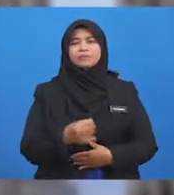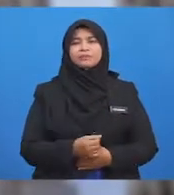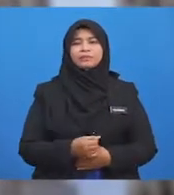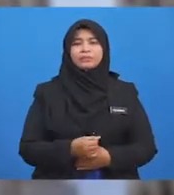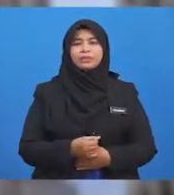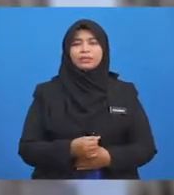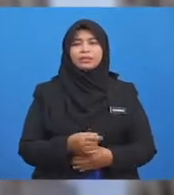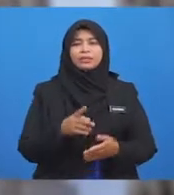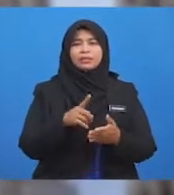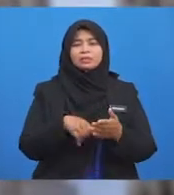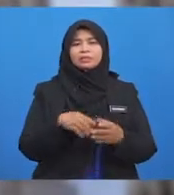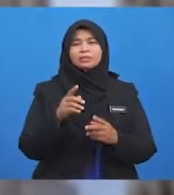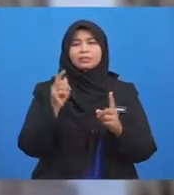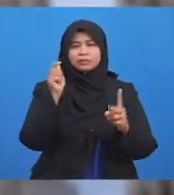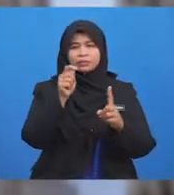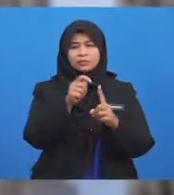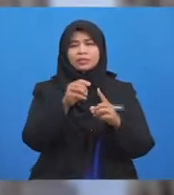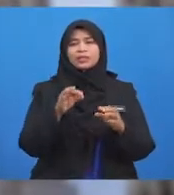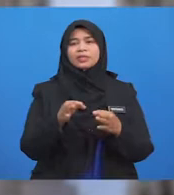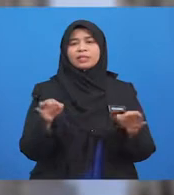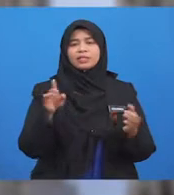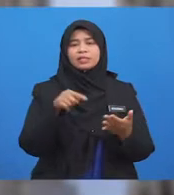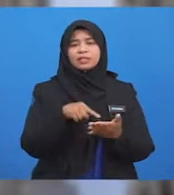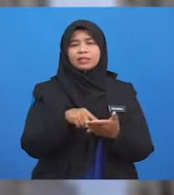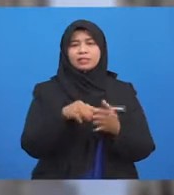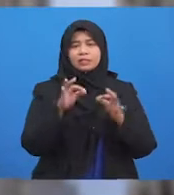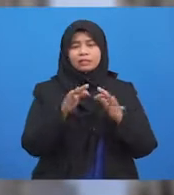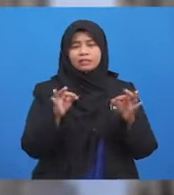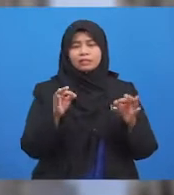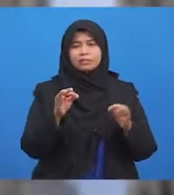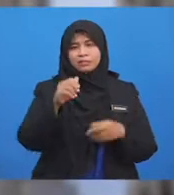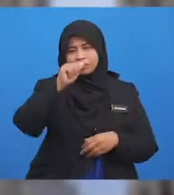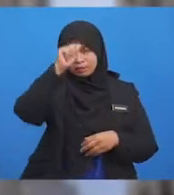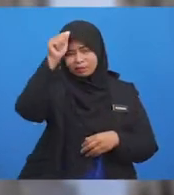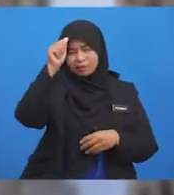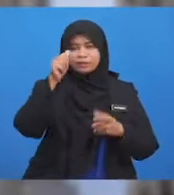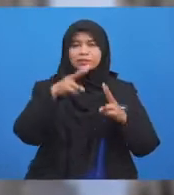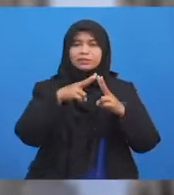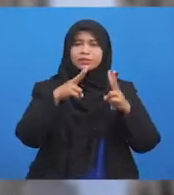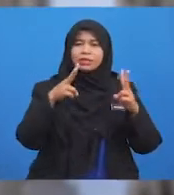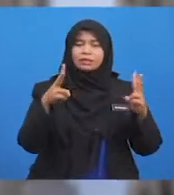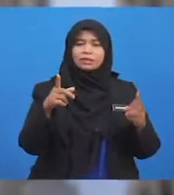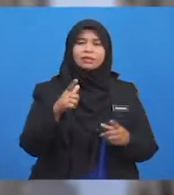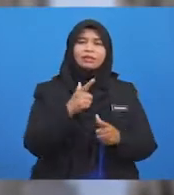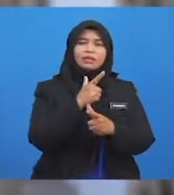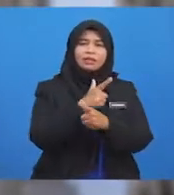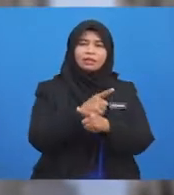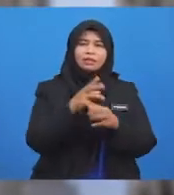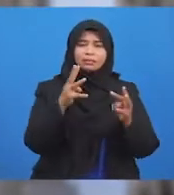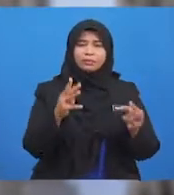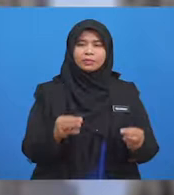ayat ini sebenarnya? Allah sangat menarang manusia Dan khususnya orang-orang beriman